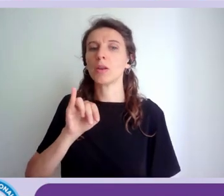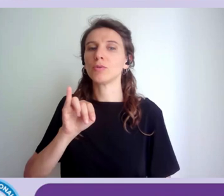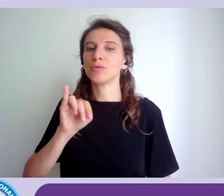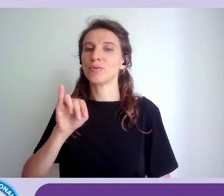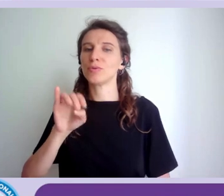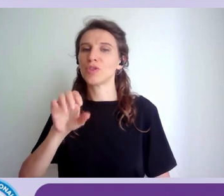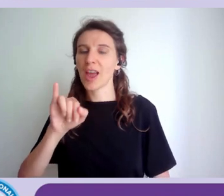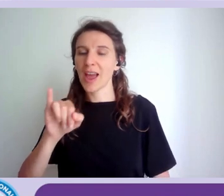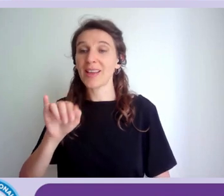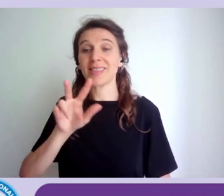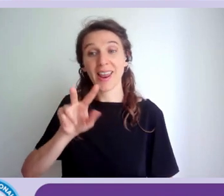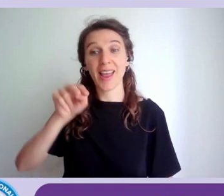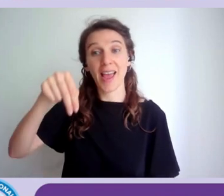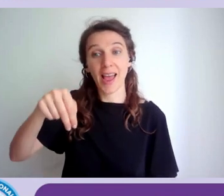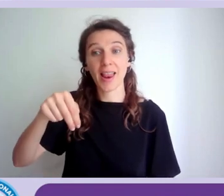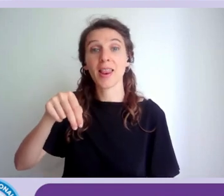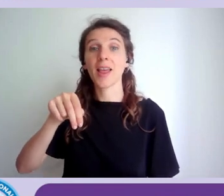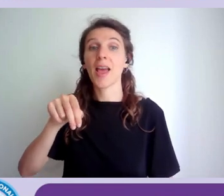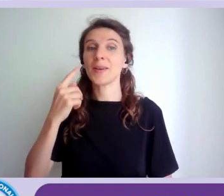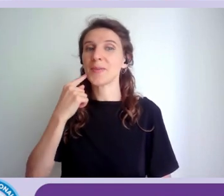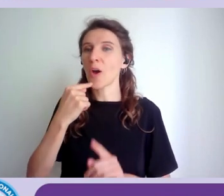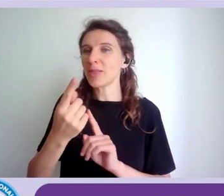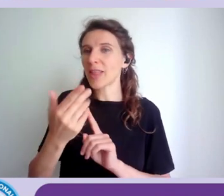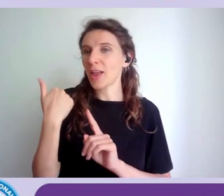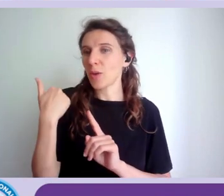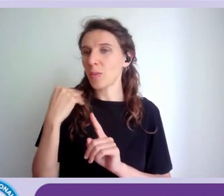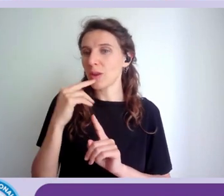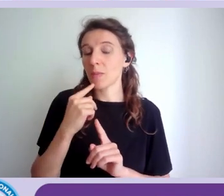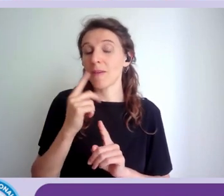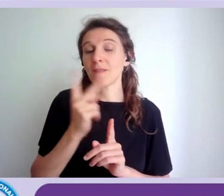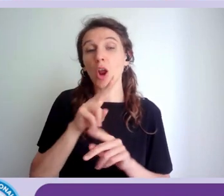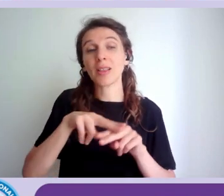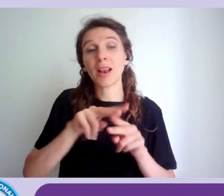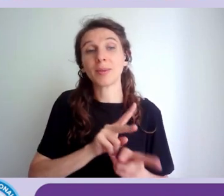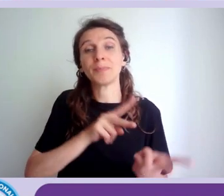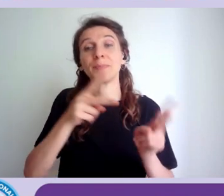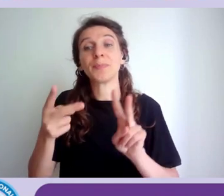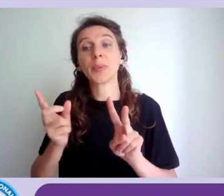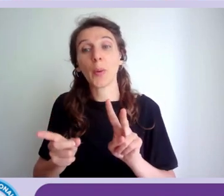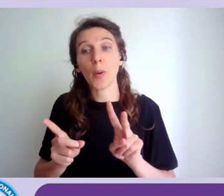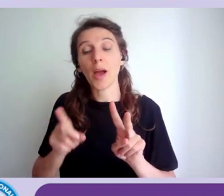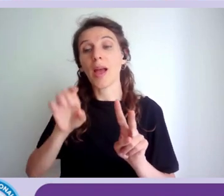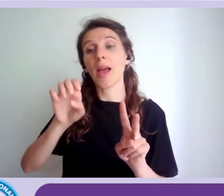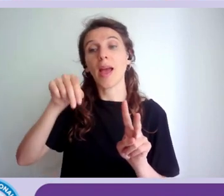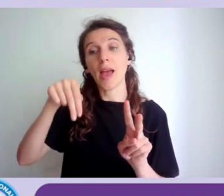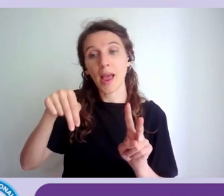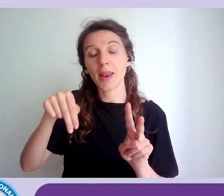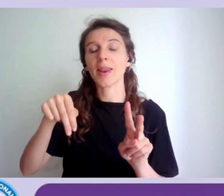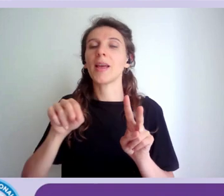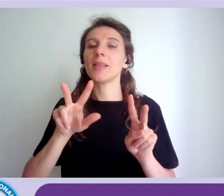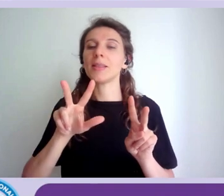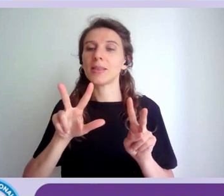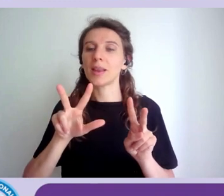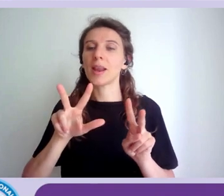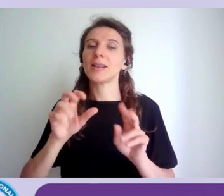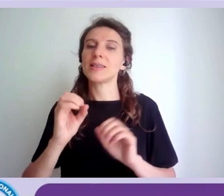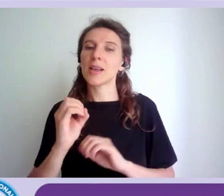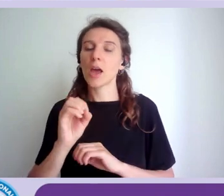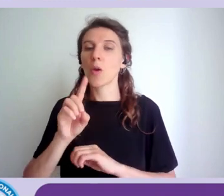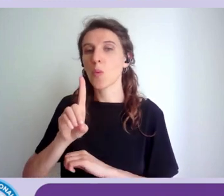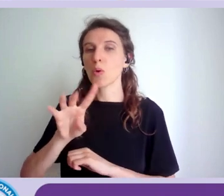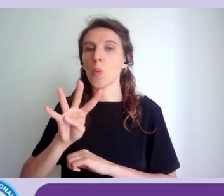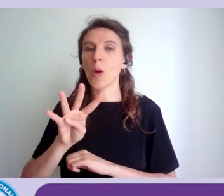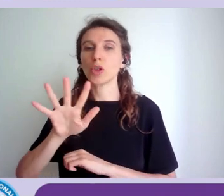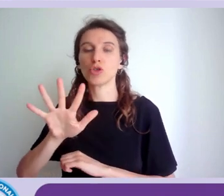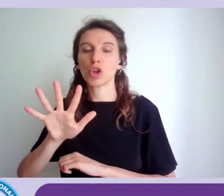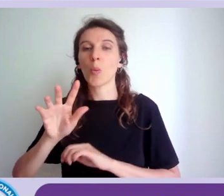549 che vi dicevo prima che è la traduzione in italiano della en 301 549 è stata gestita